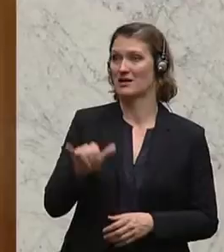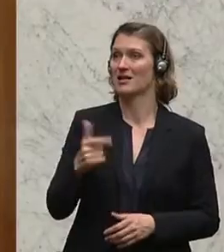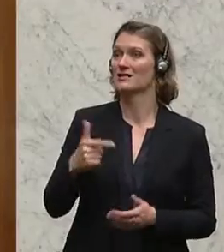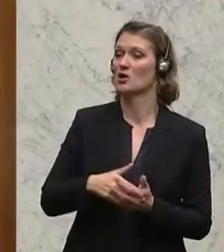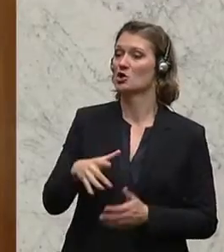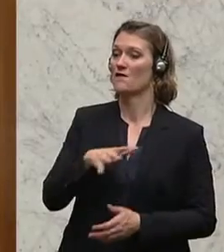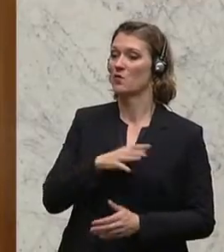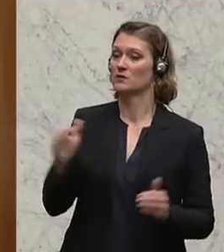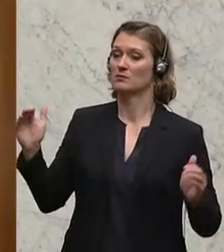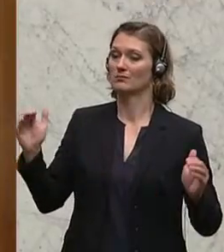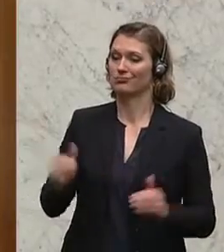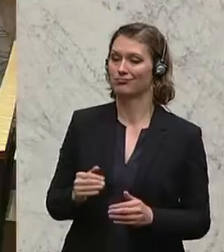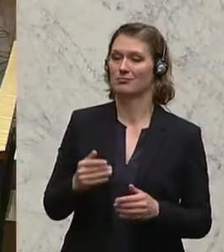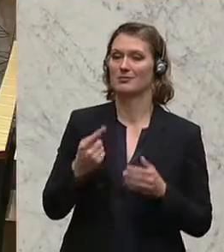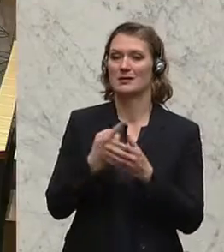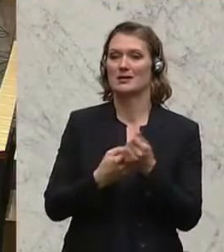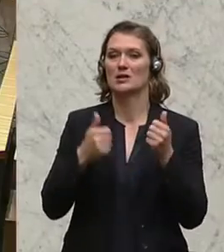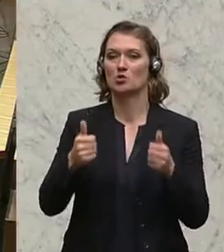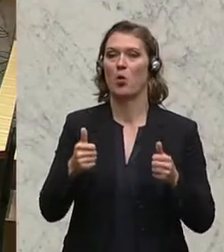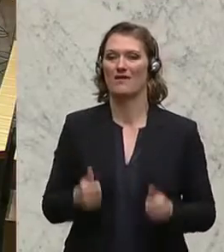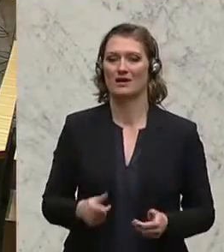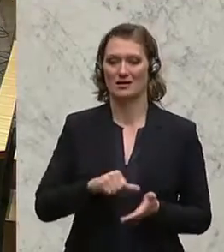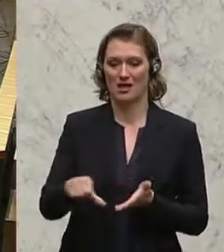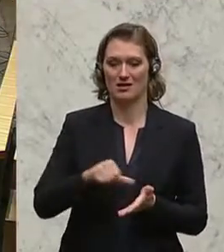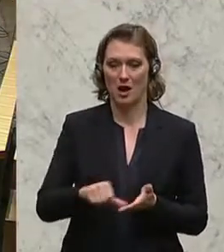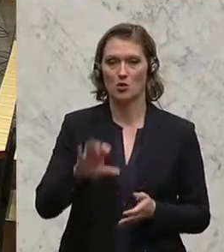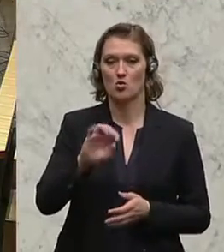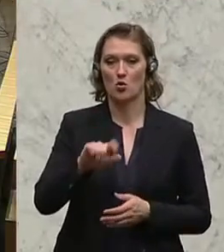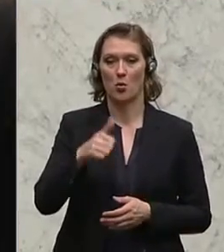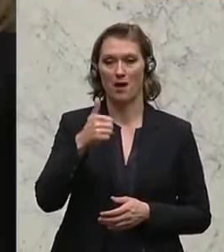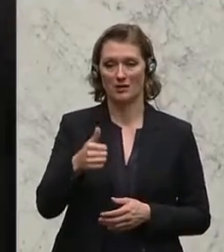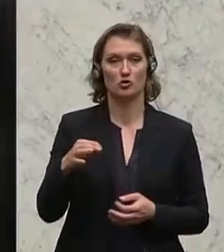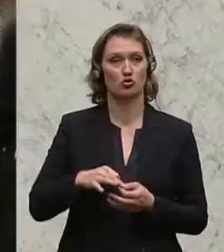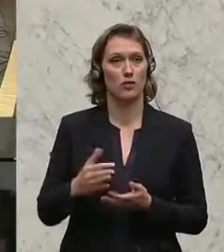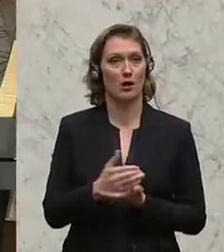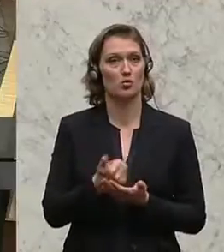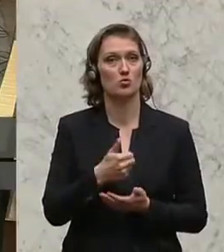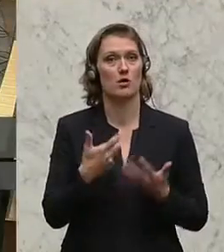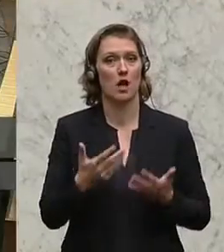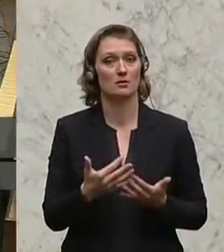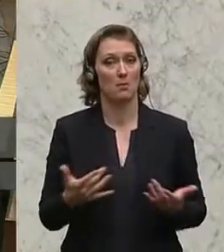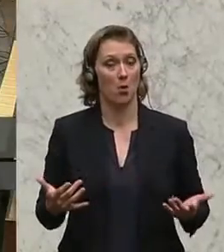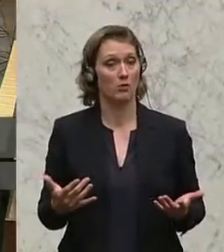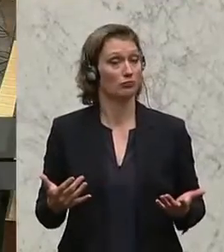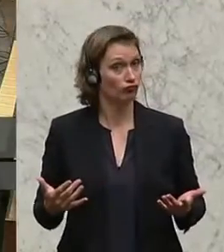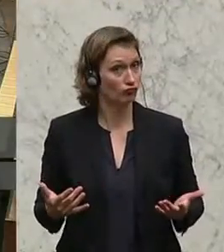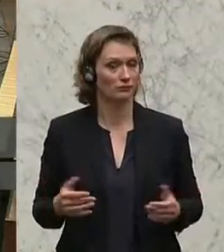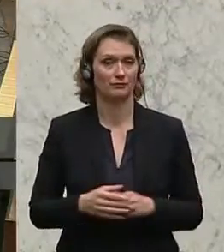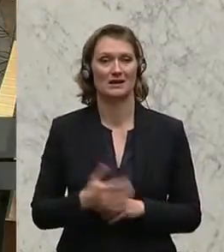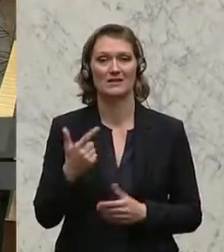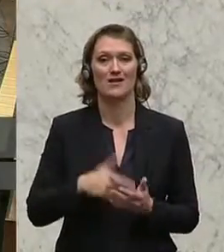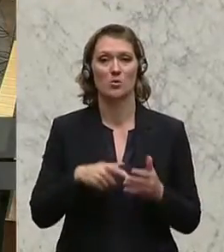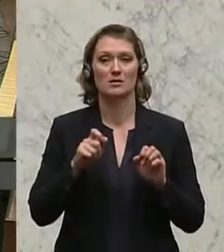Absenkung Insolvenzengeld um 0,1. Einsparung 180 Millionen. Wir haben ab